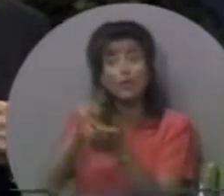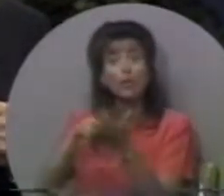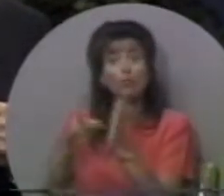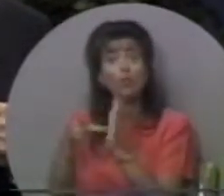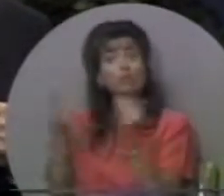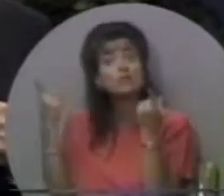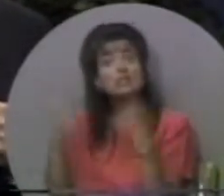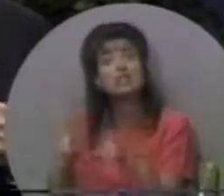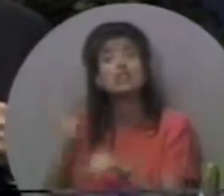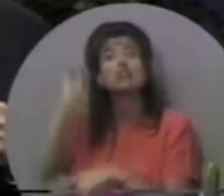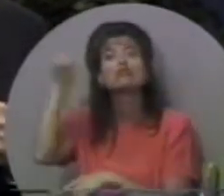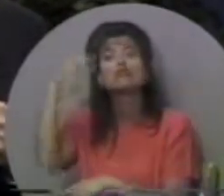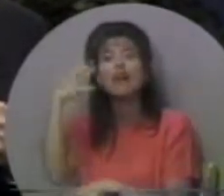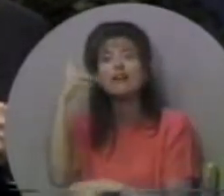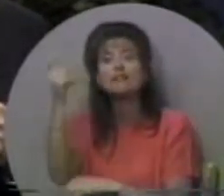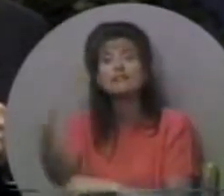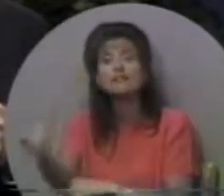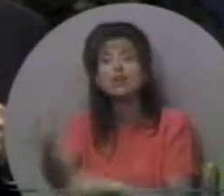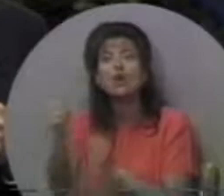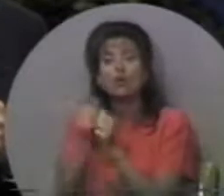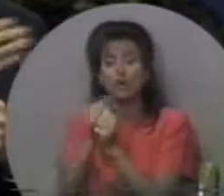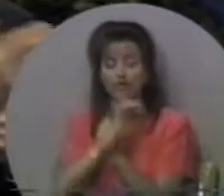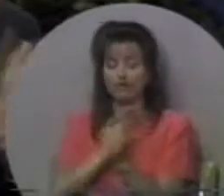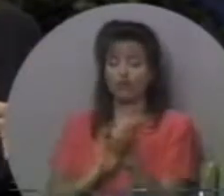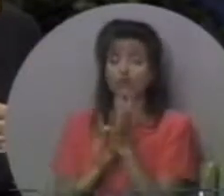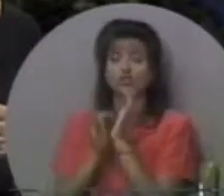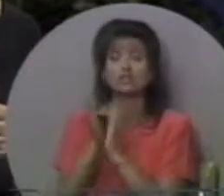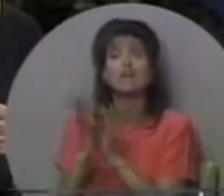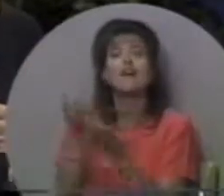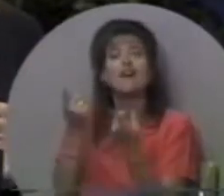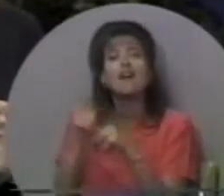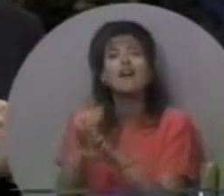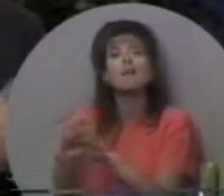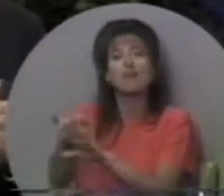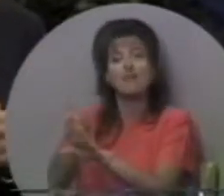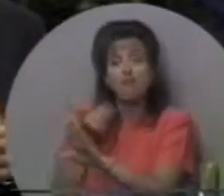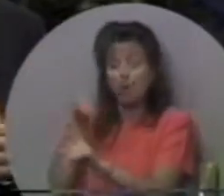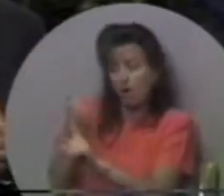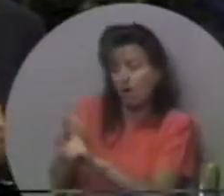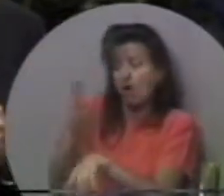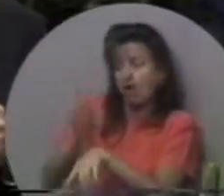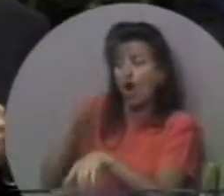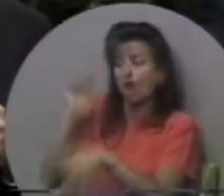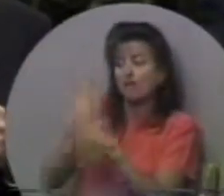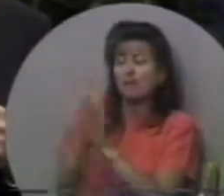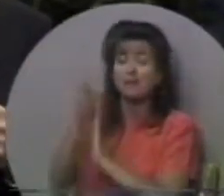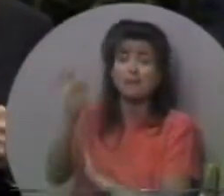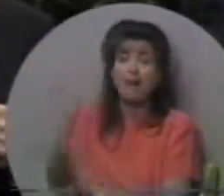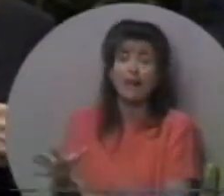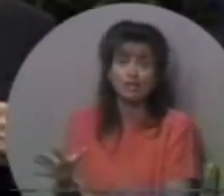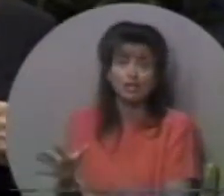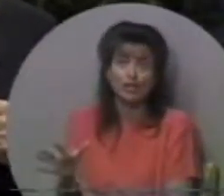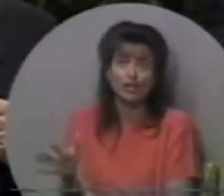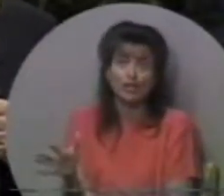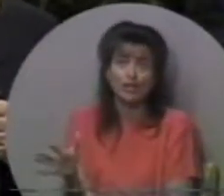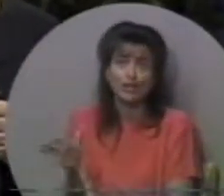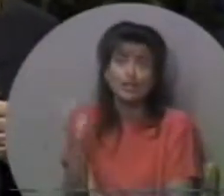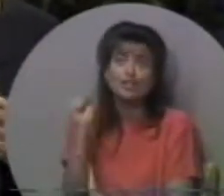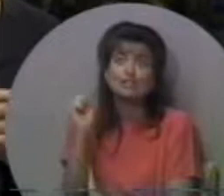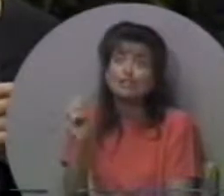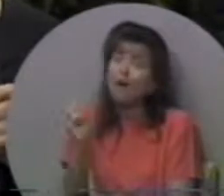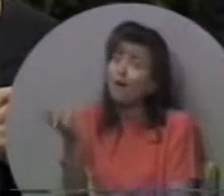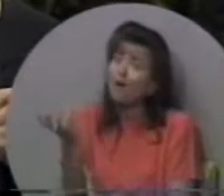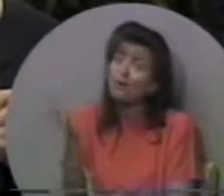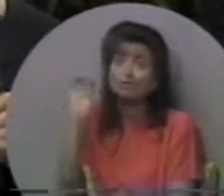цією цілю прийшла також благодать, яка прийшла з Ісусом Христом ще до створення, ще до того, як він був покликаний